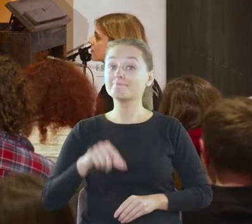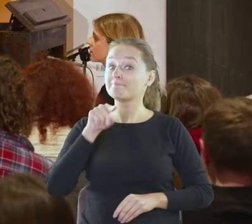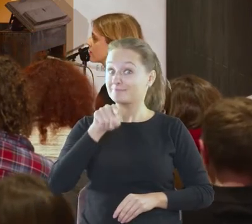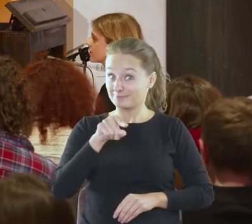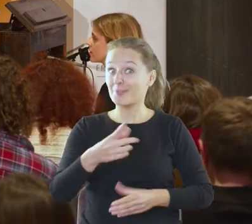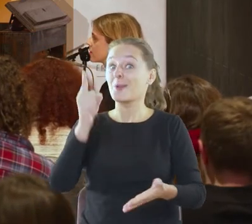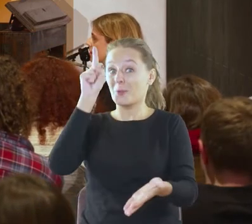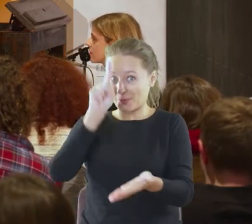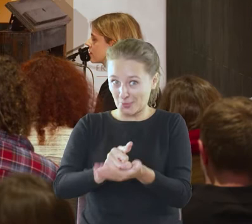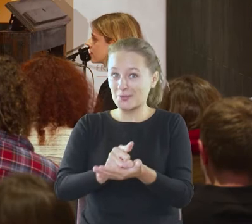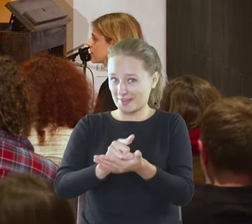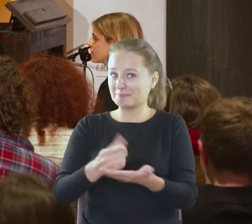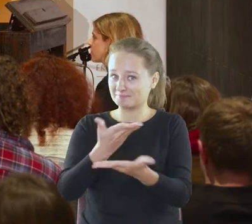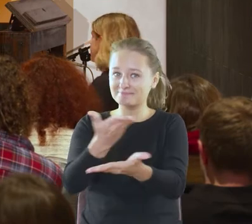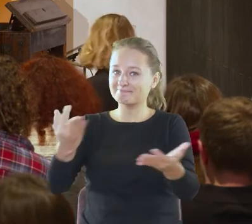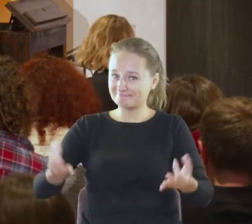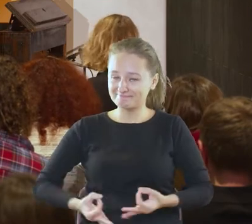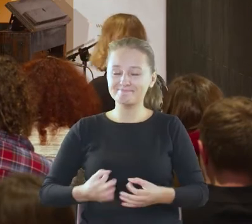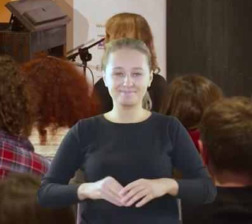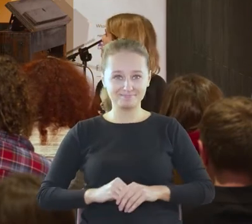powiedzie, proszę Państwa.